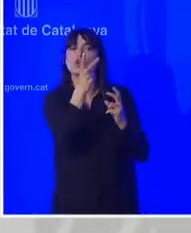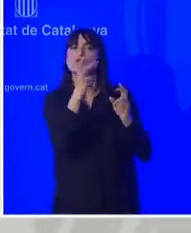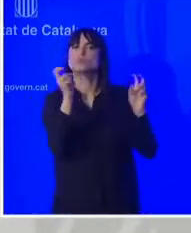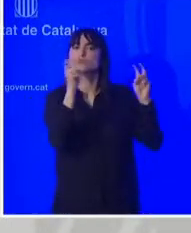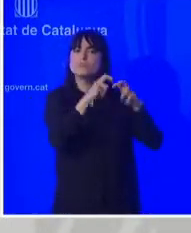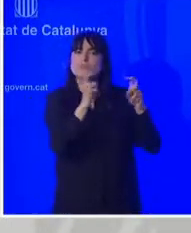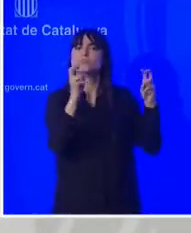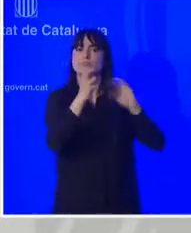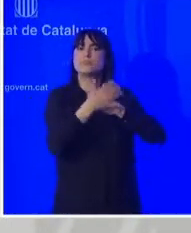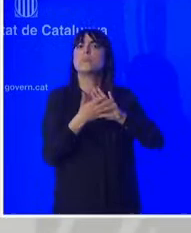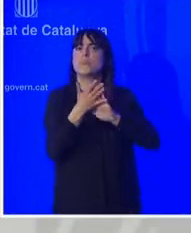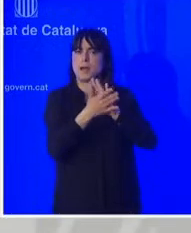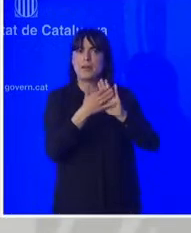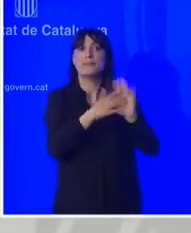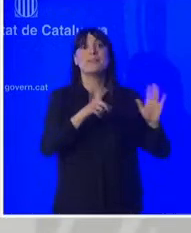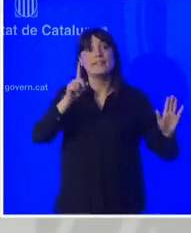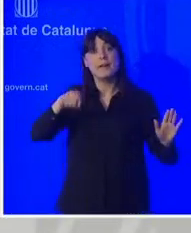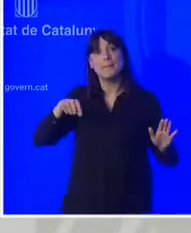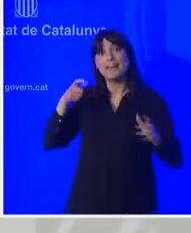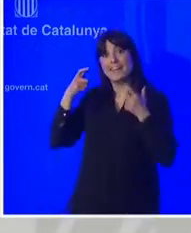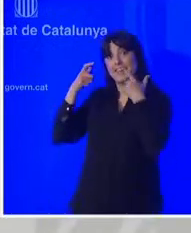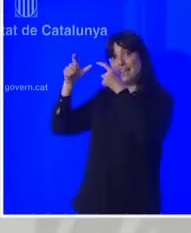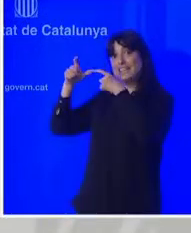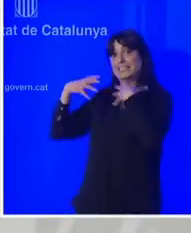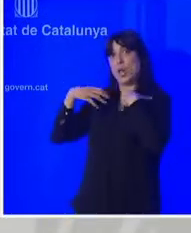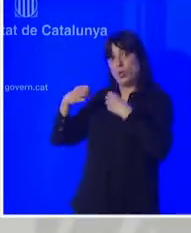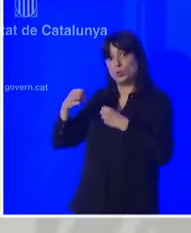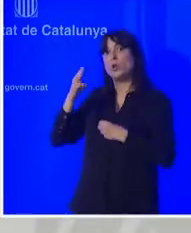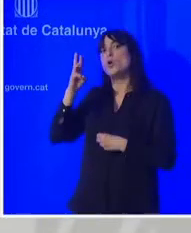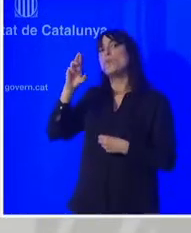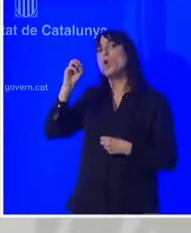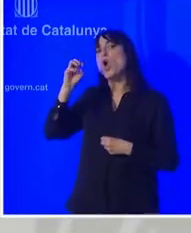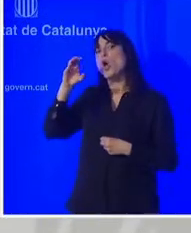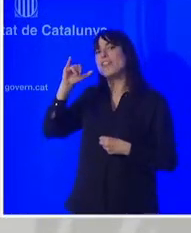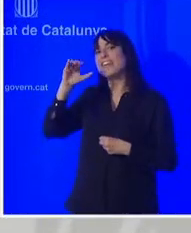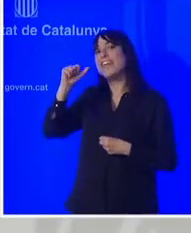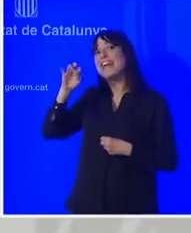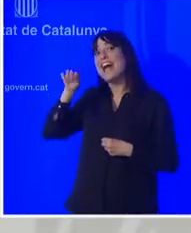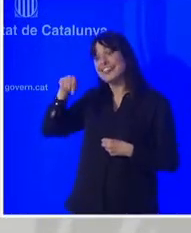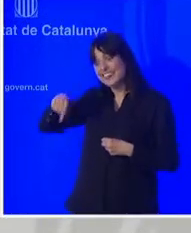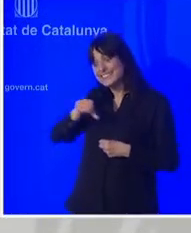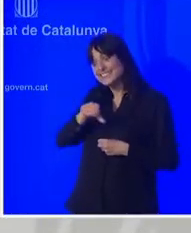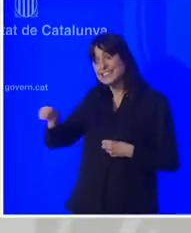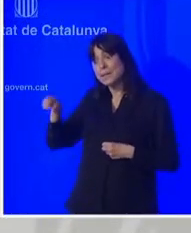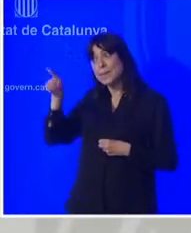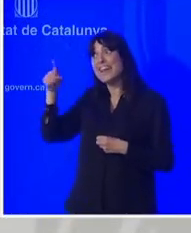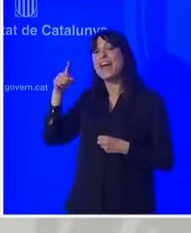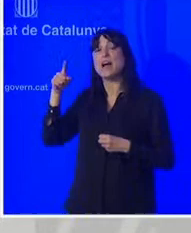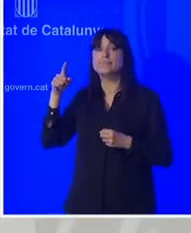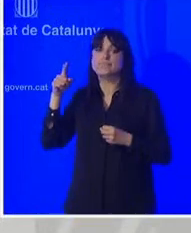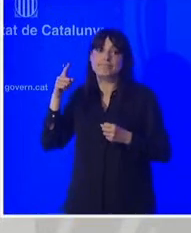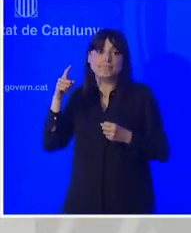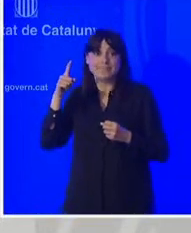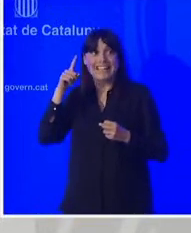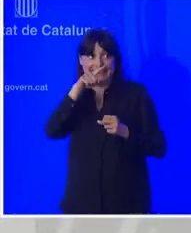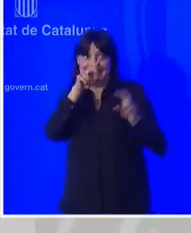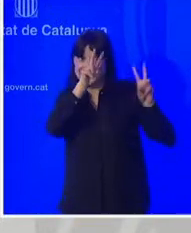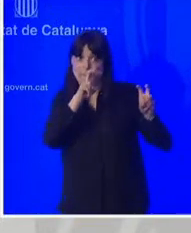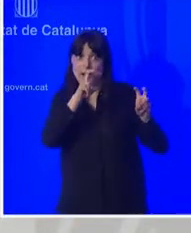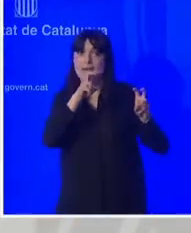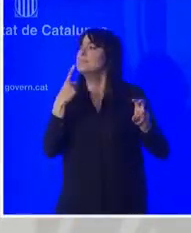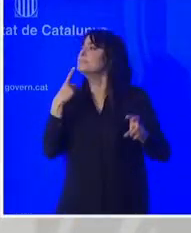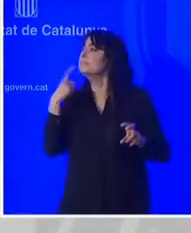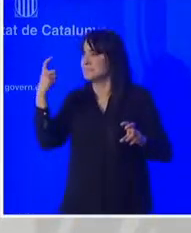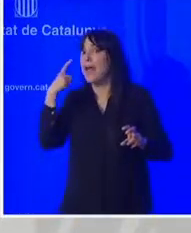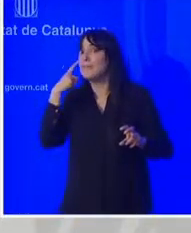i que en l'àmbit del Procicat s'ha d'abordar aquesta setmana de quina manera resolem aquestes realitats que hi ha en